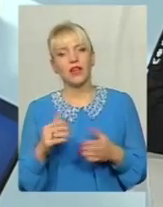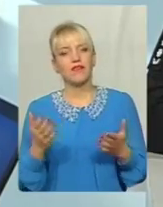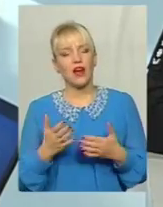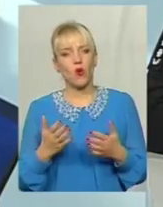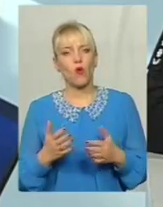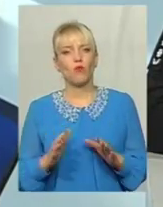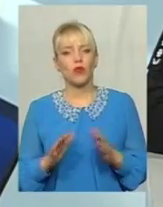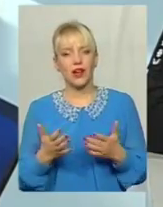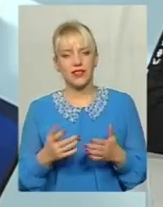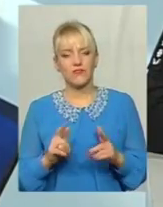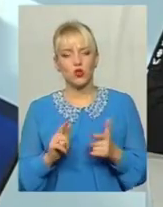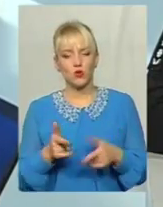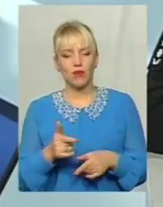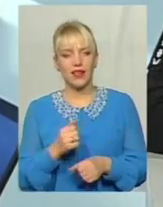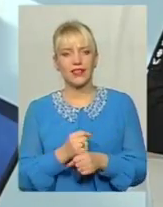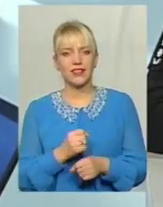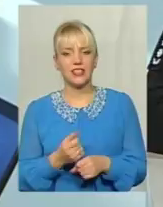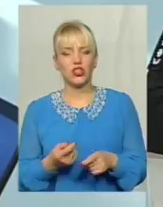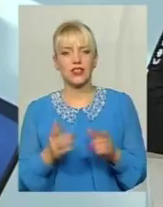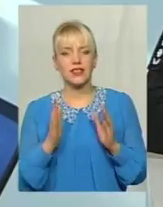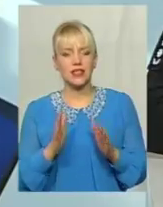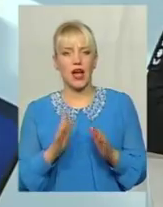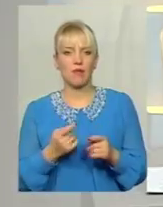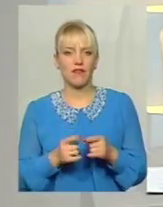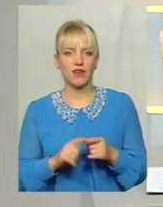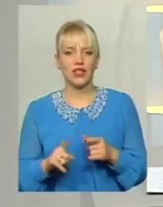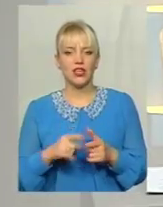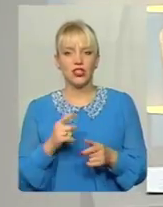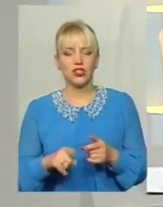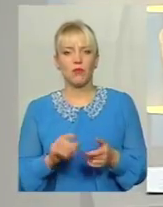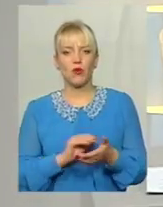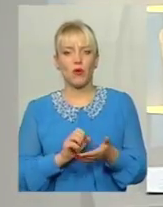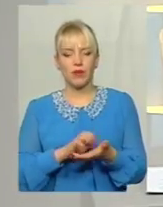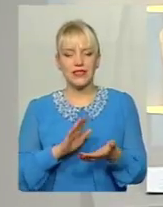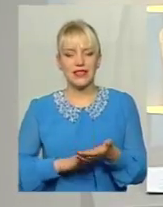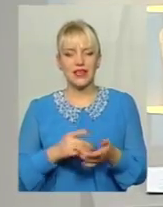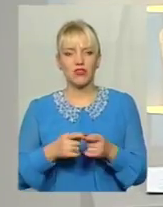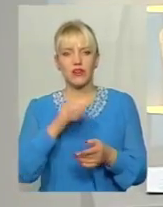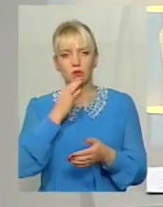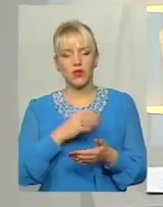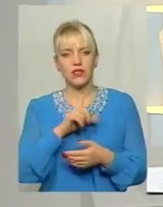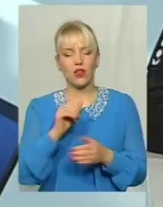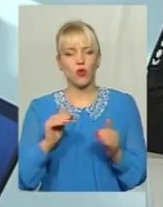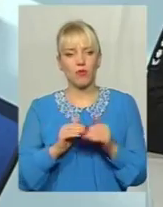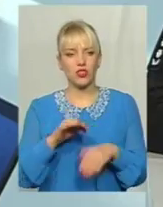разі вступає в дію саме він? І чи прописана та відповідальність саме за домашнє насильство?